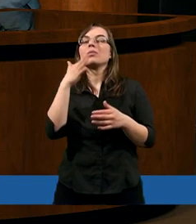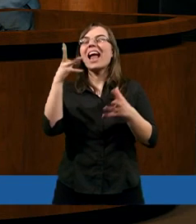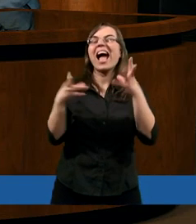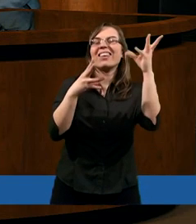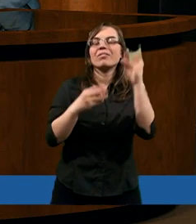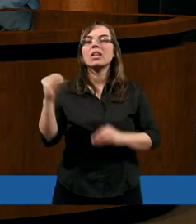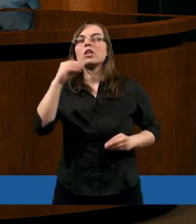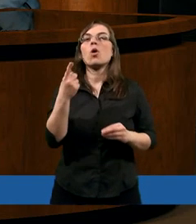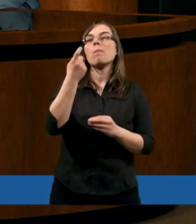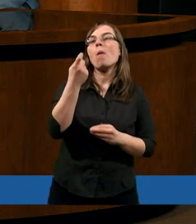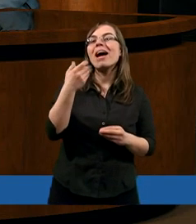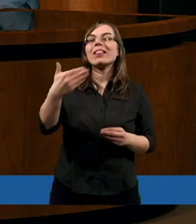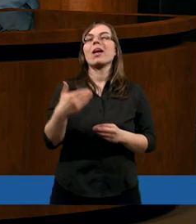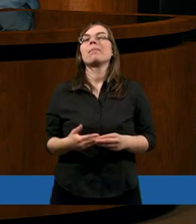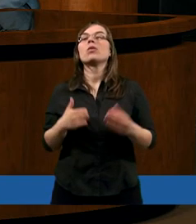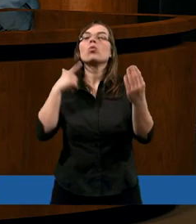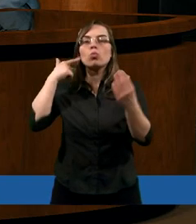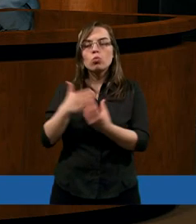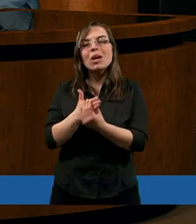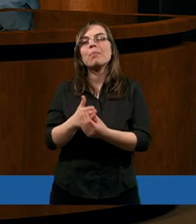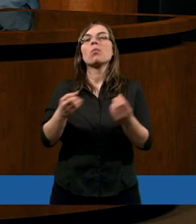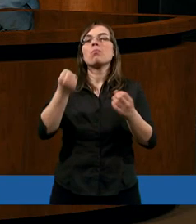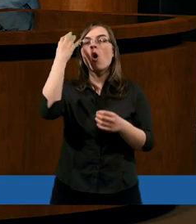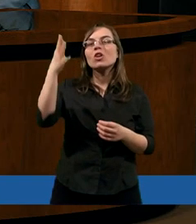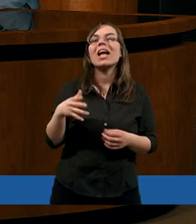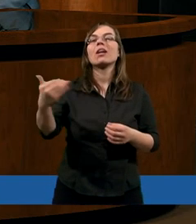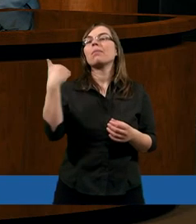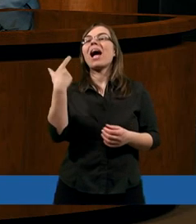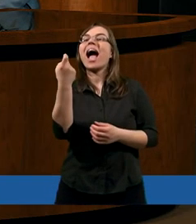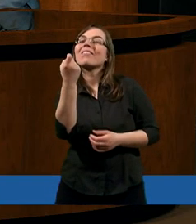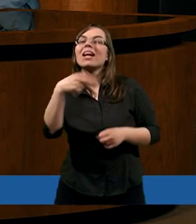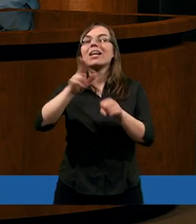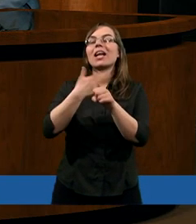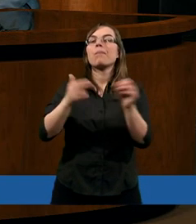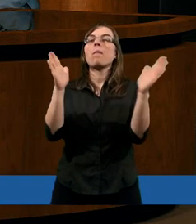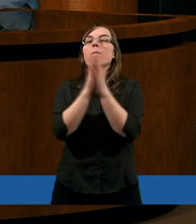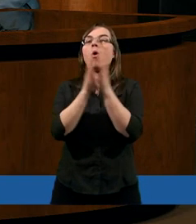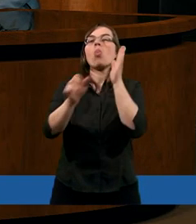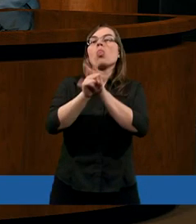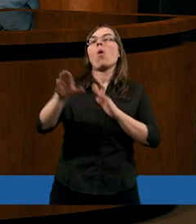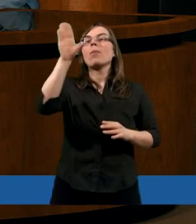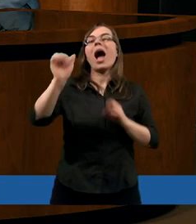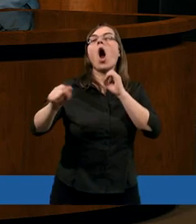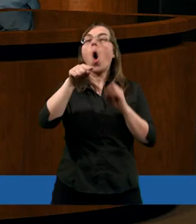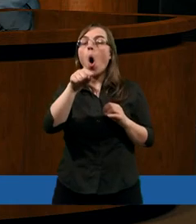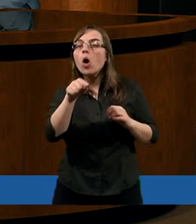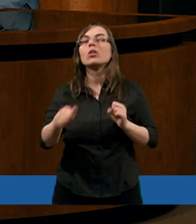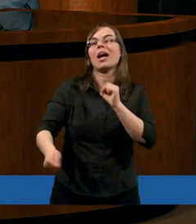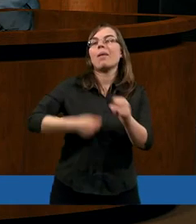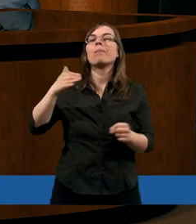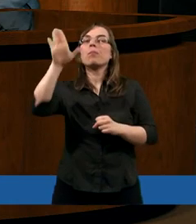największym momentem służebnego przywództwa Mojżesza była chwila, kiedy modlił się do Boga o to, żeby